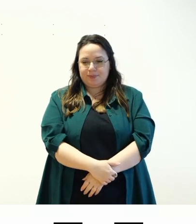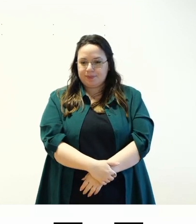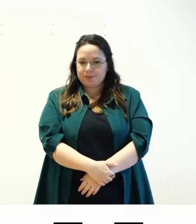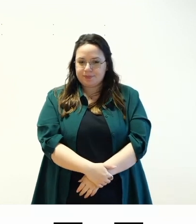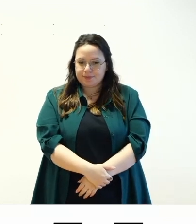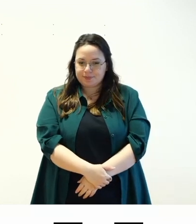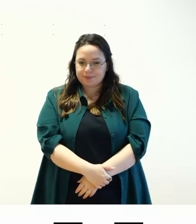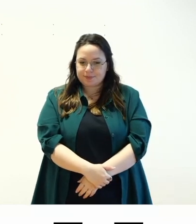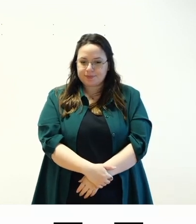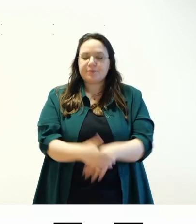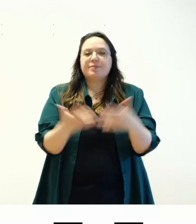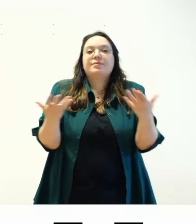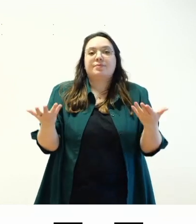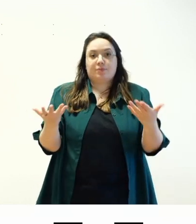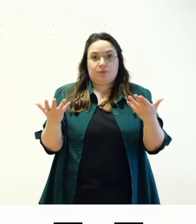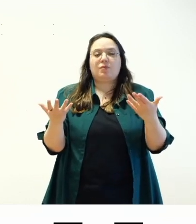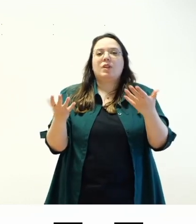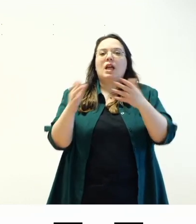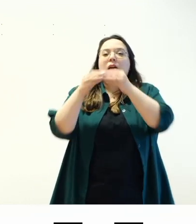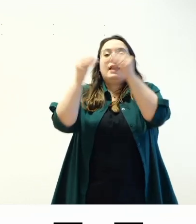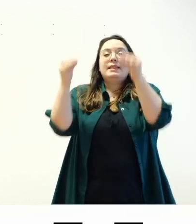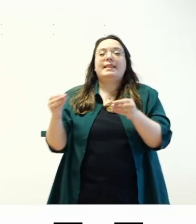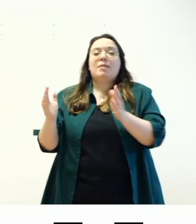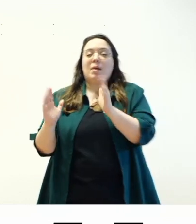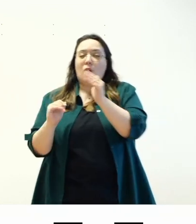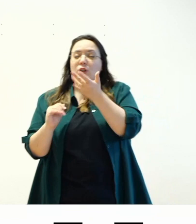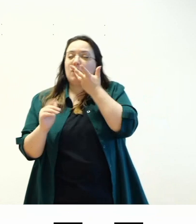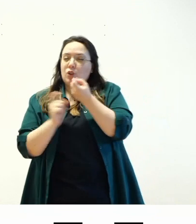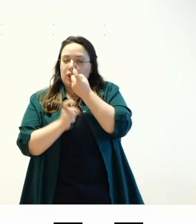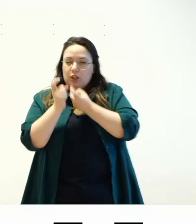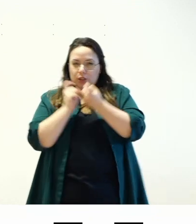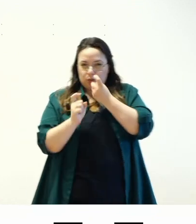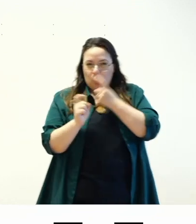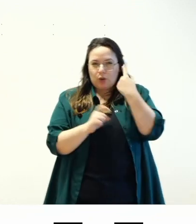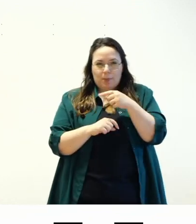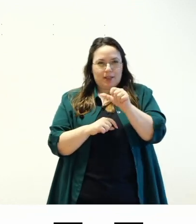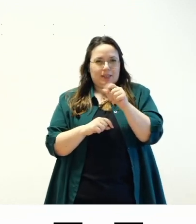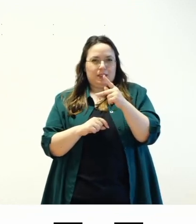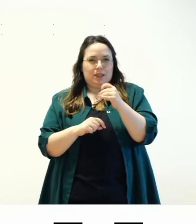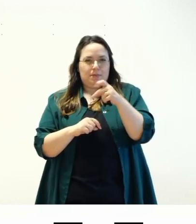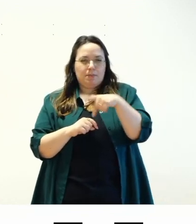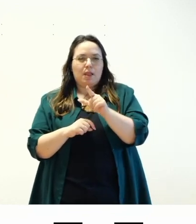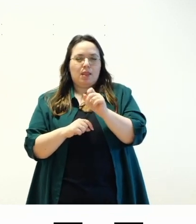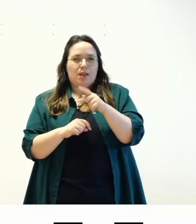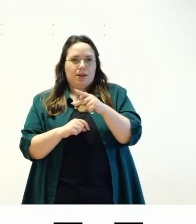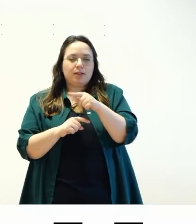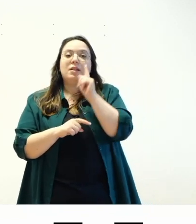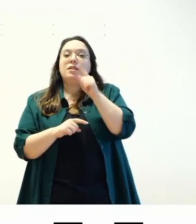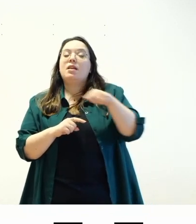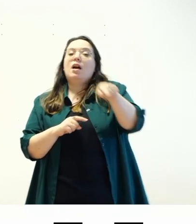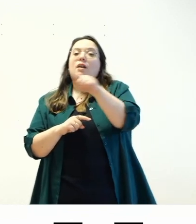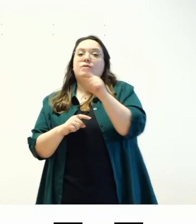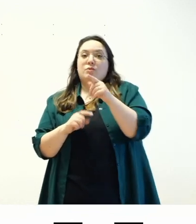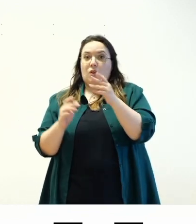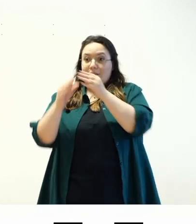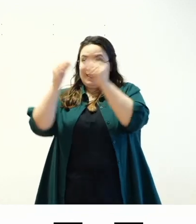per quanto riguarda i temi a blocchi faccio solo una digressione sui temi a blocchi per quanto riguarda lo skip link se voi andate a inserire nel vostro nel vostro